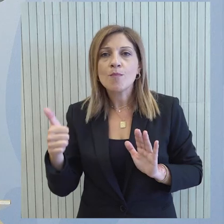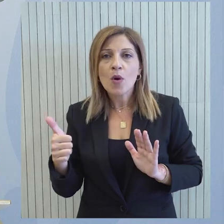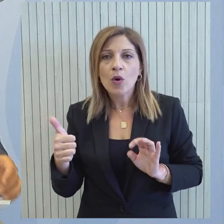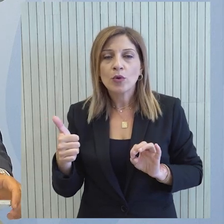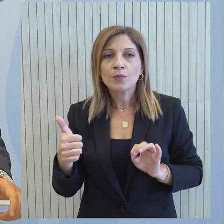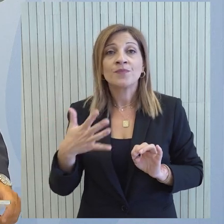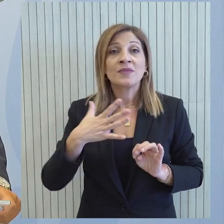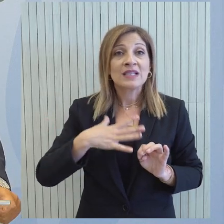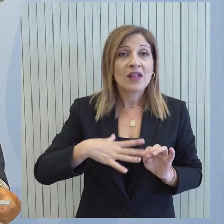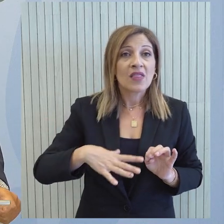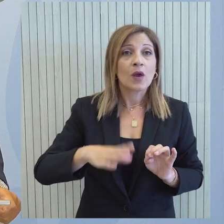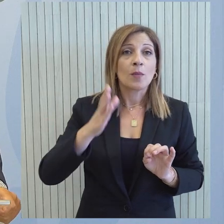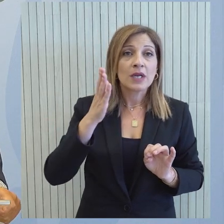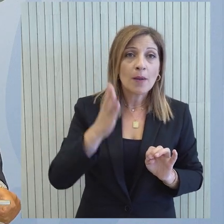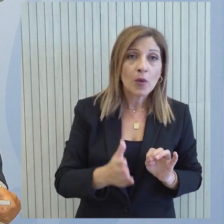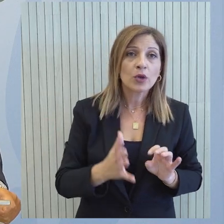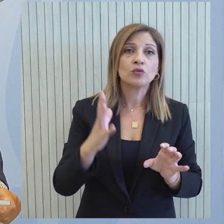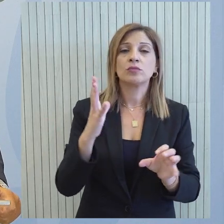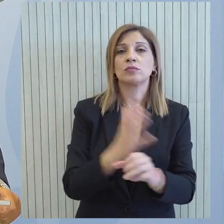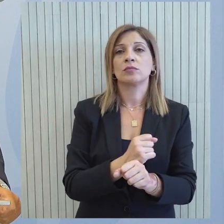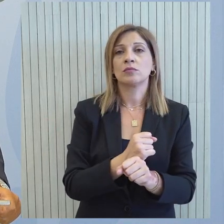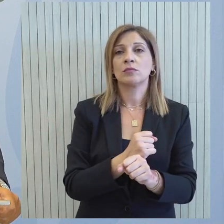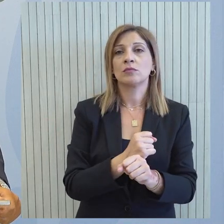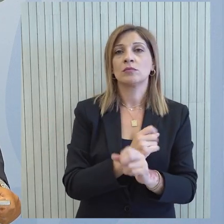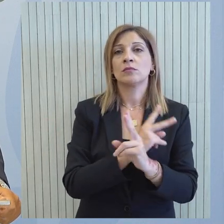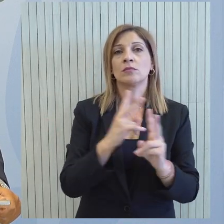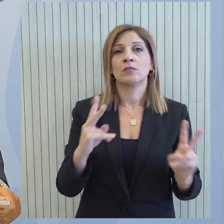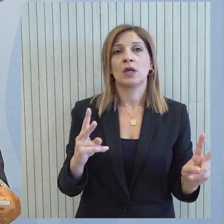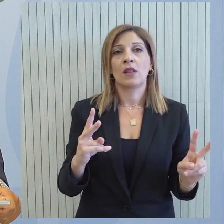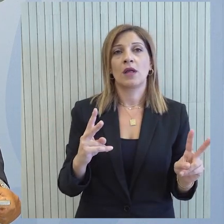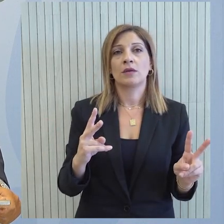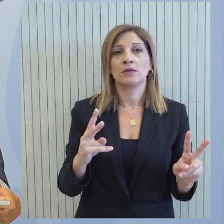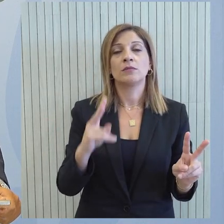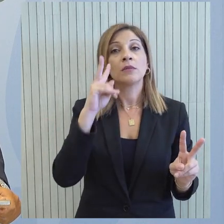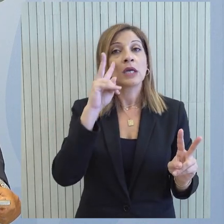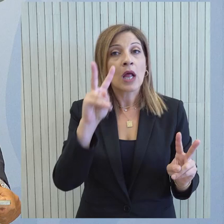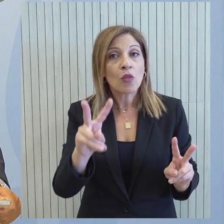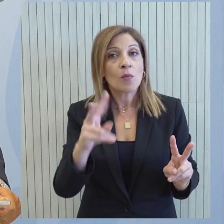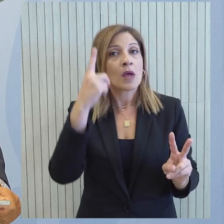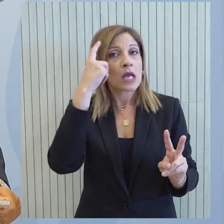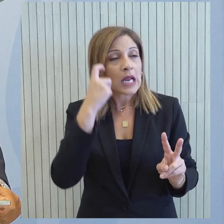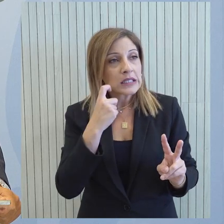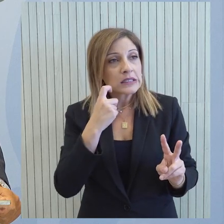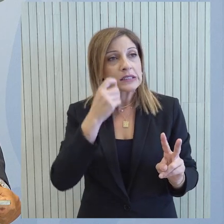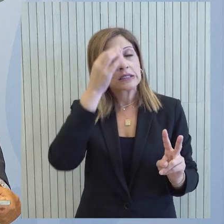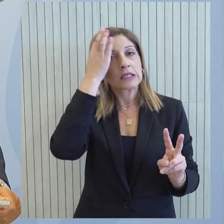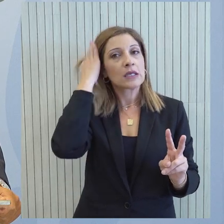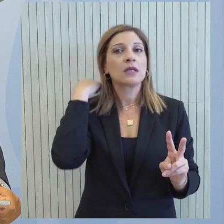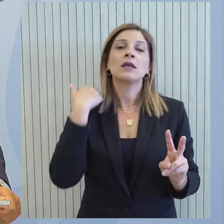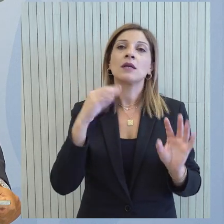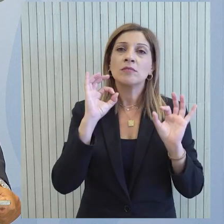μοναδική Είναι να μπορέσουμε να είμαστε σε θέση με πλήρη σαφήνεια να γνωρίζουμε την